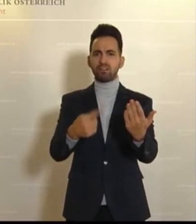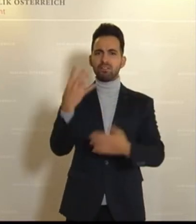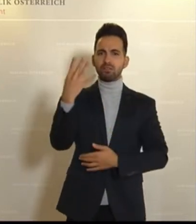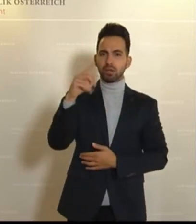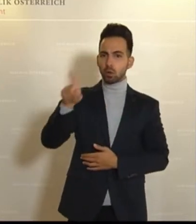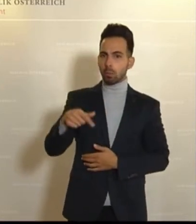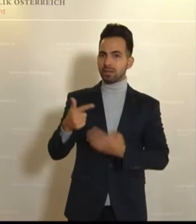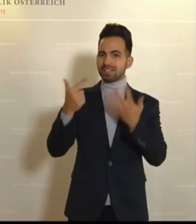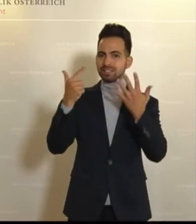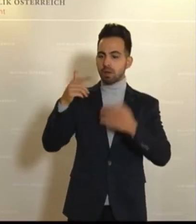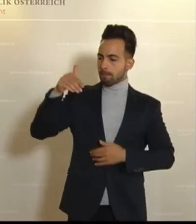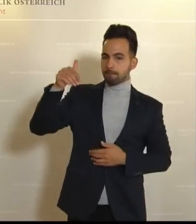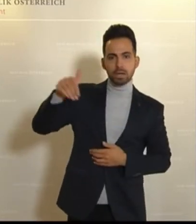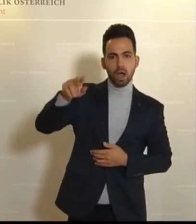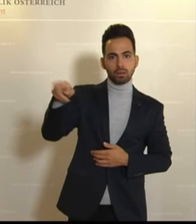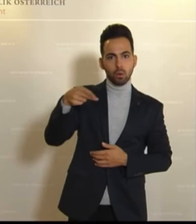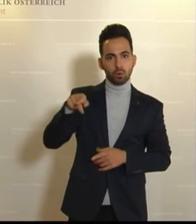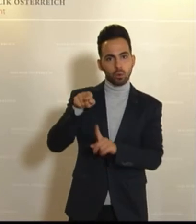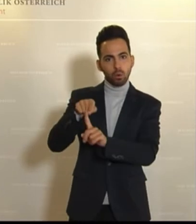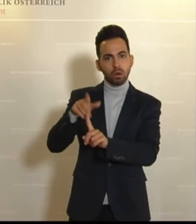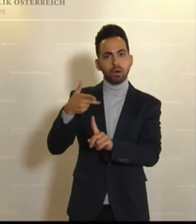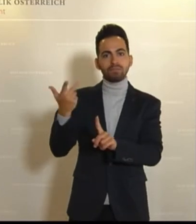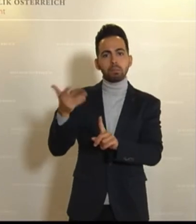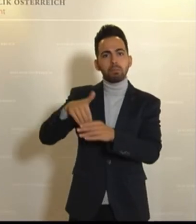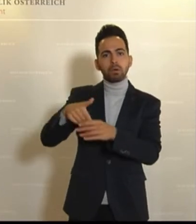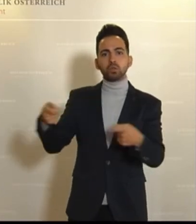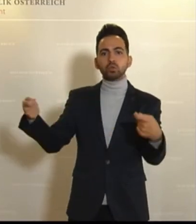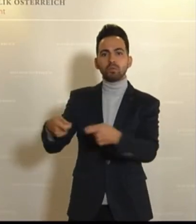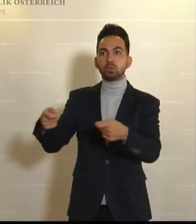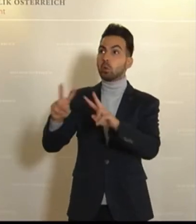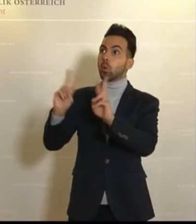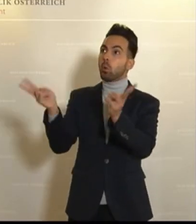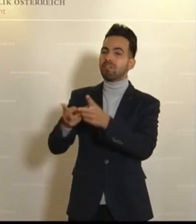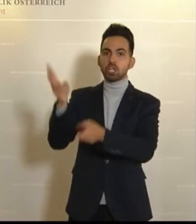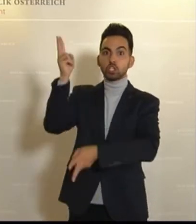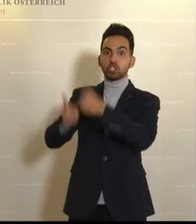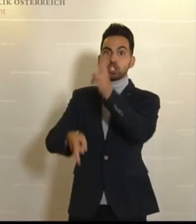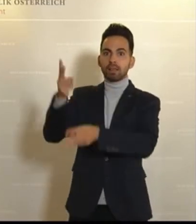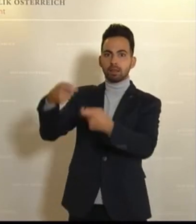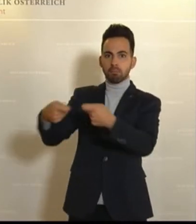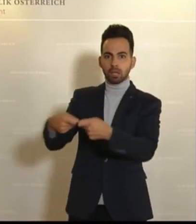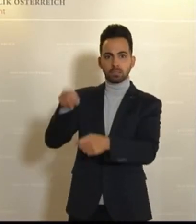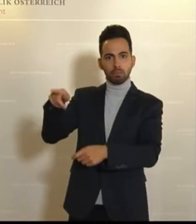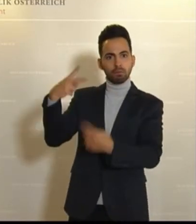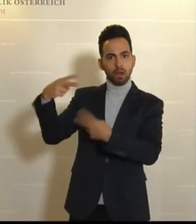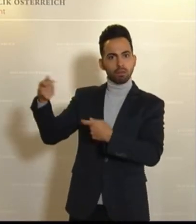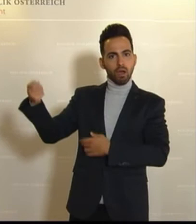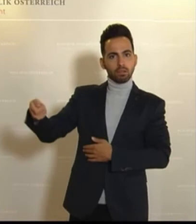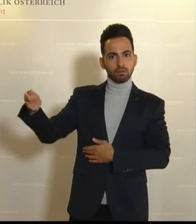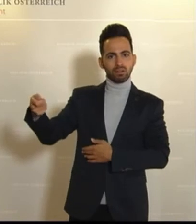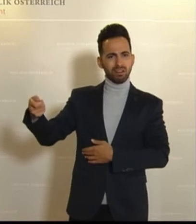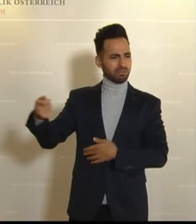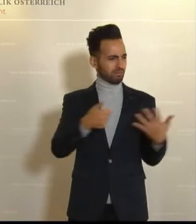,7 Milliarden Euro für die Subvention von umweltschädlichen Maßnahmen weiter ausgibt. Das heißt,